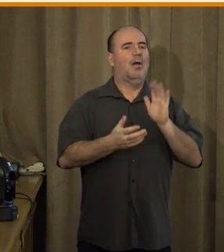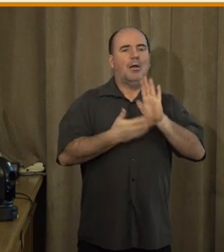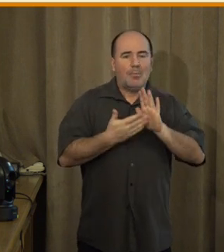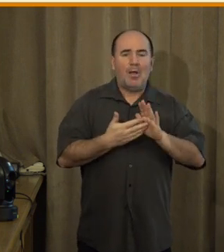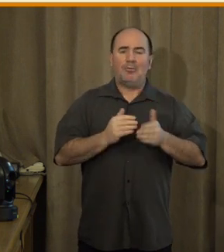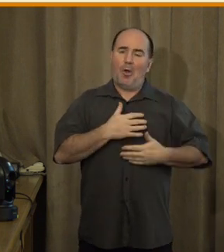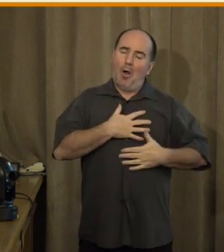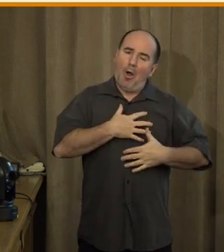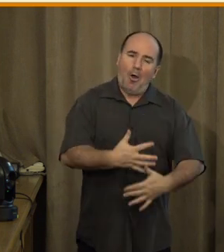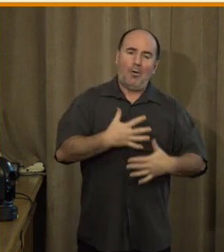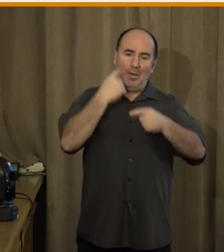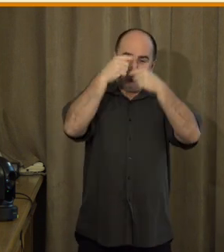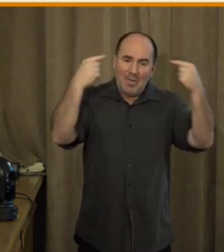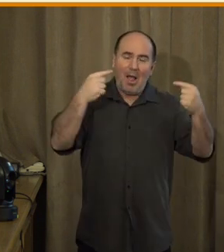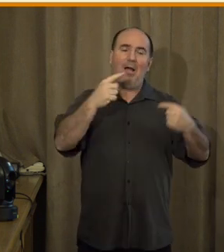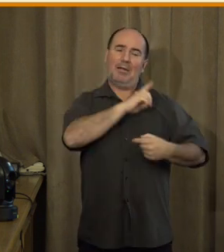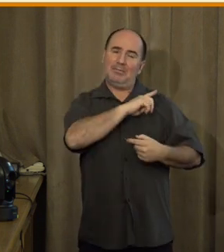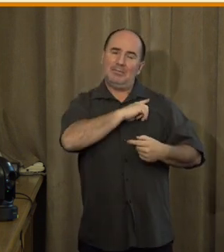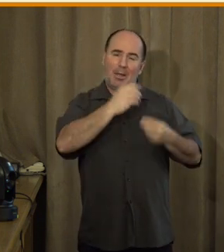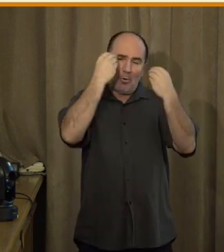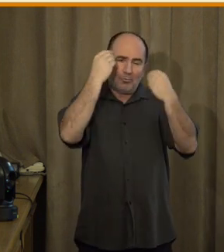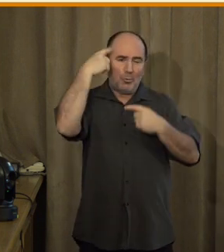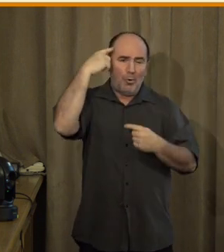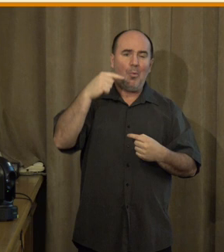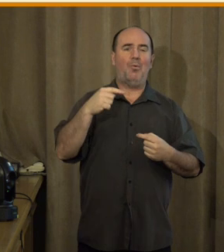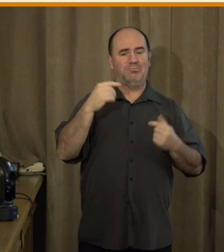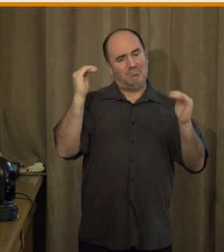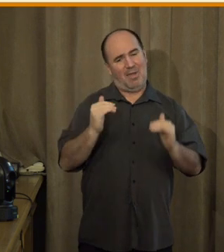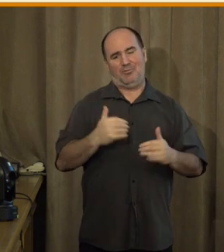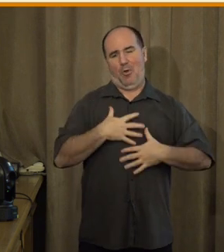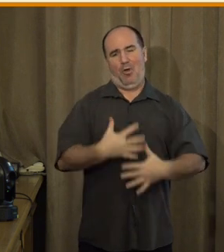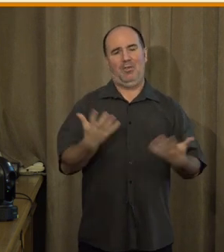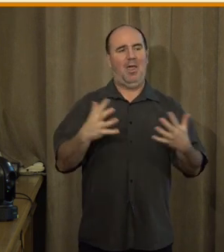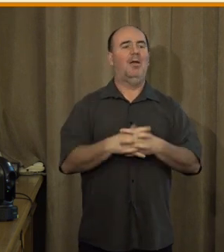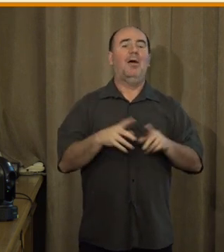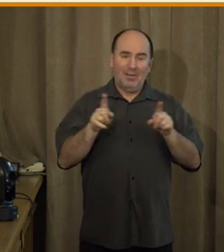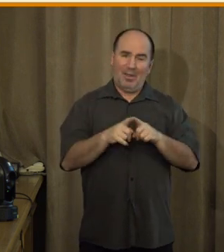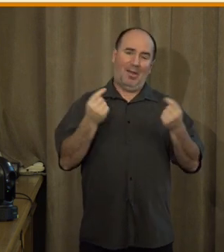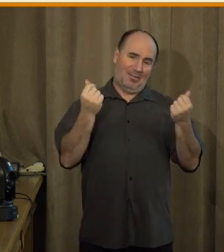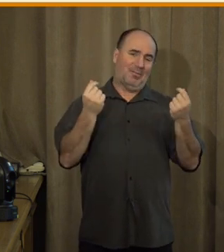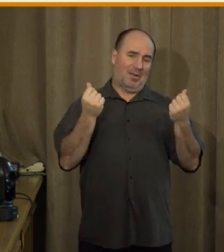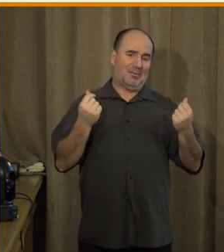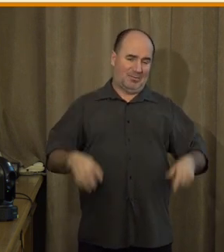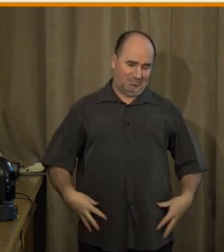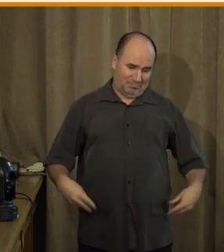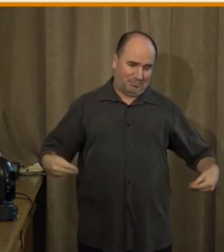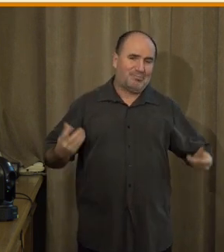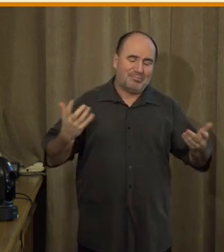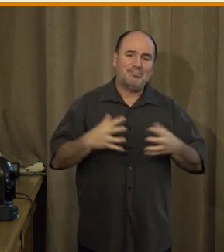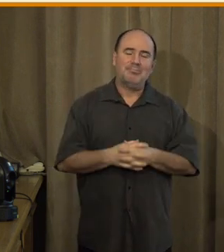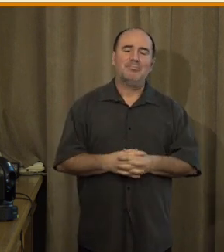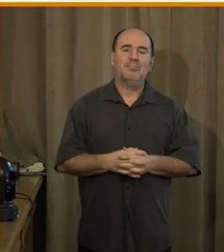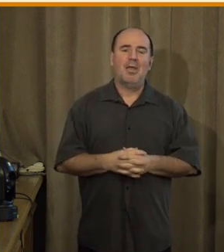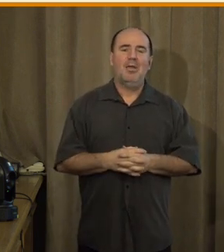hodnotu samostudia, a taky menší sociální kapitál. Co je asi důležité zmínit, je,